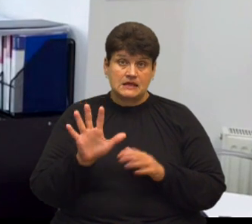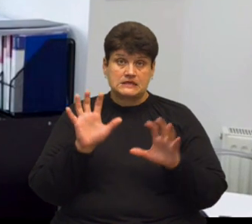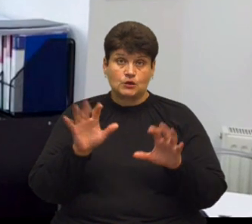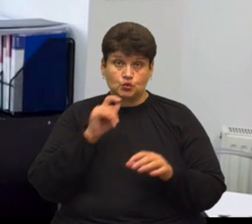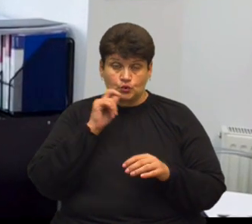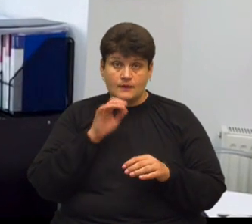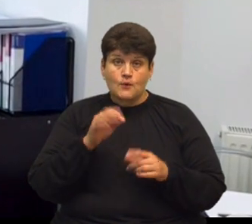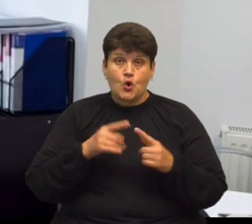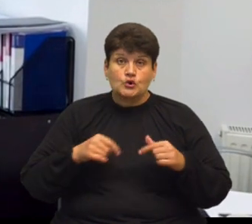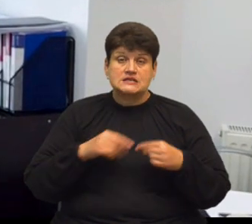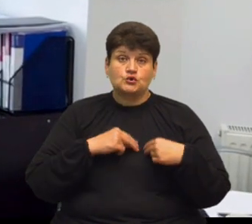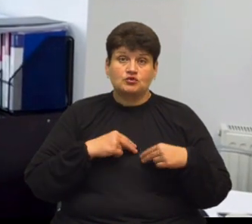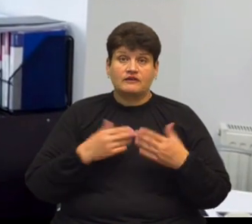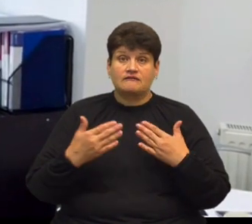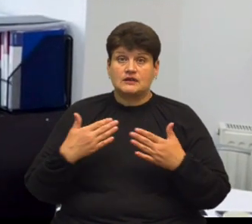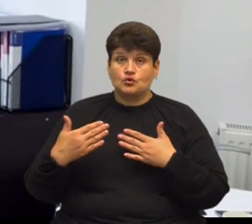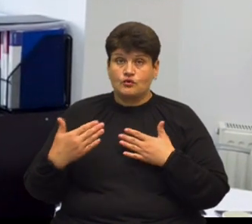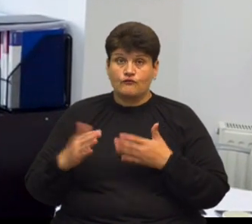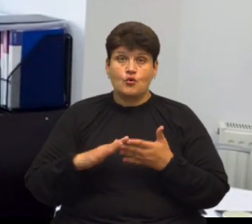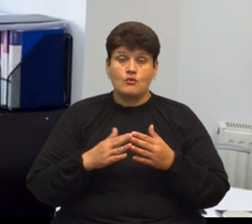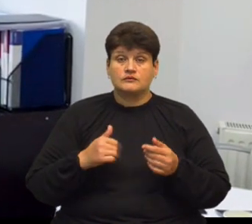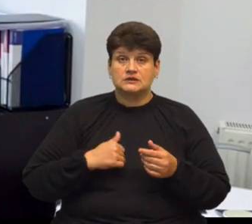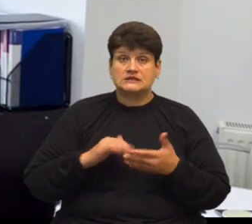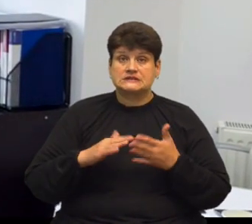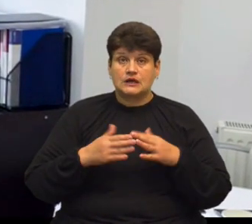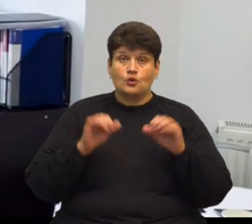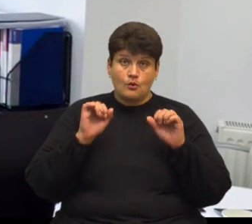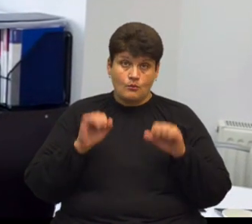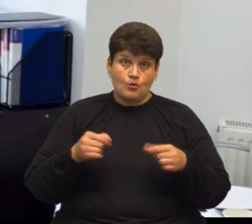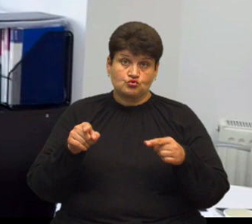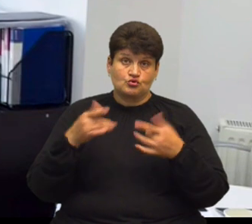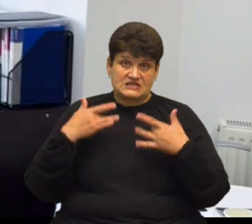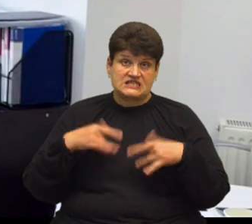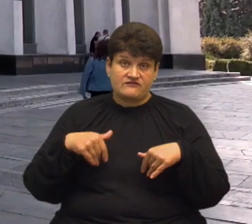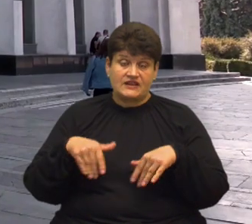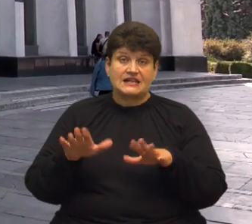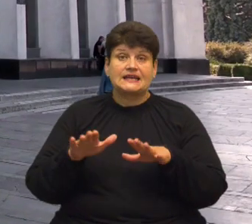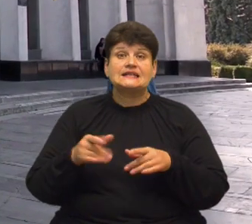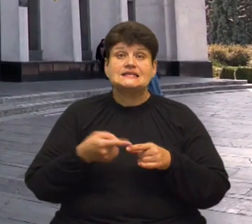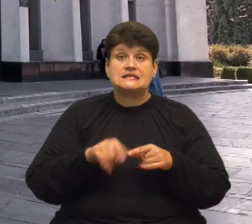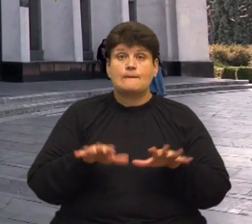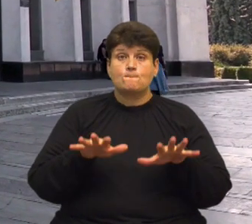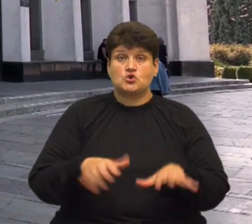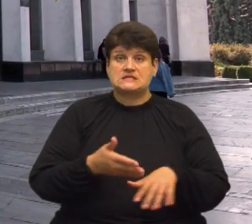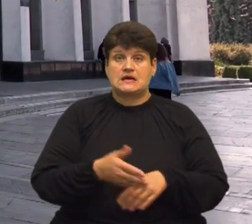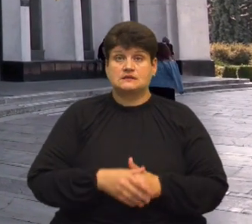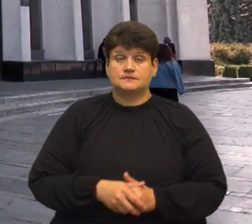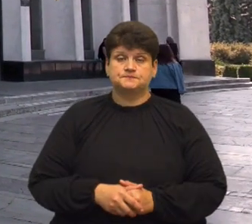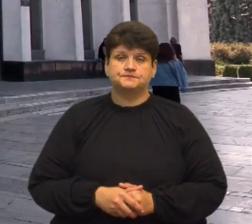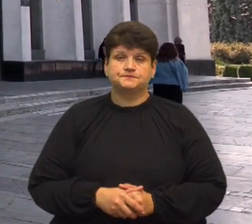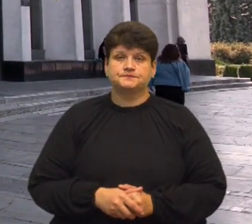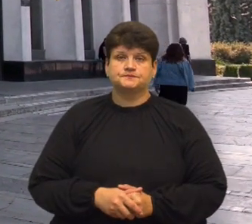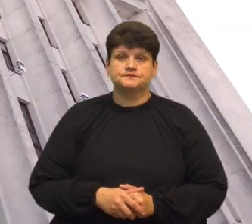організацію трудових відносин в умовах воєнного стану, безперечно можуть його звільнити з даної посади. Тетяна Панченко, Діана